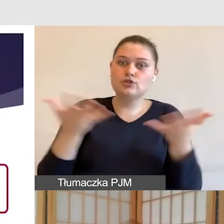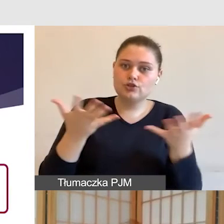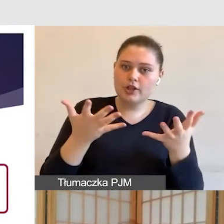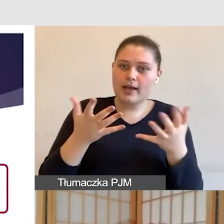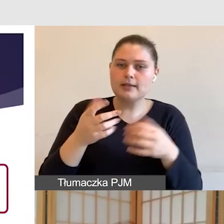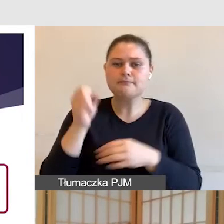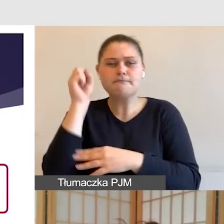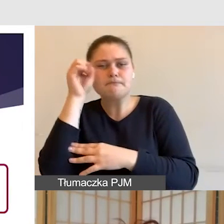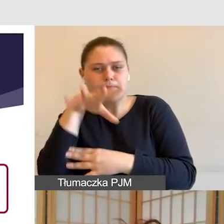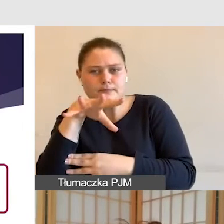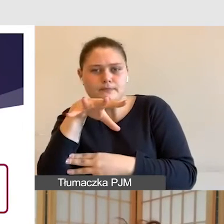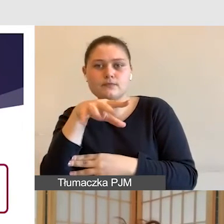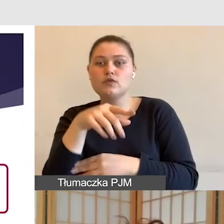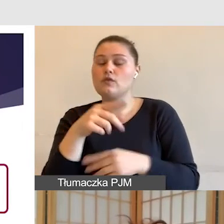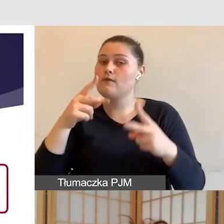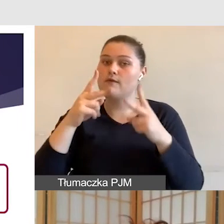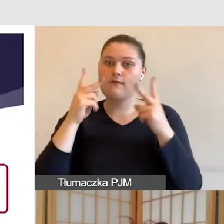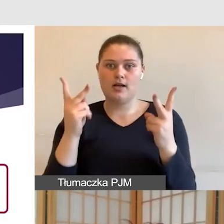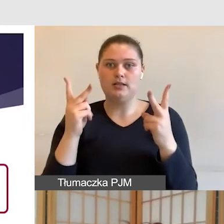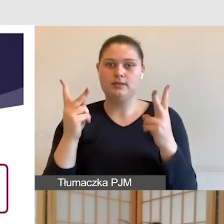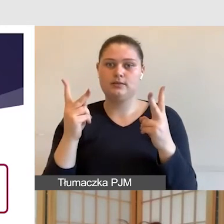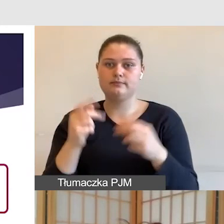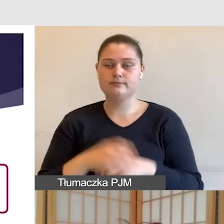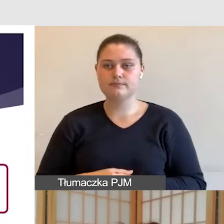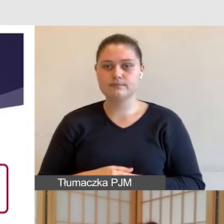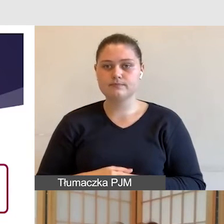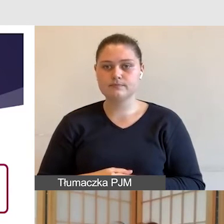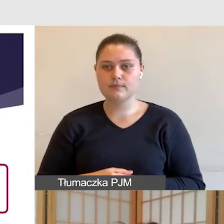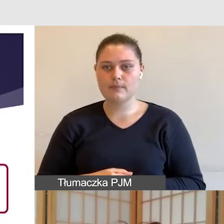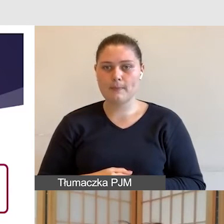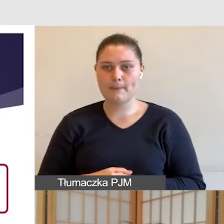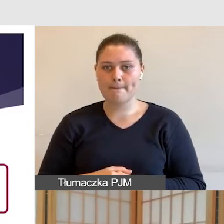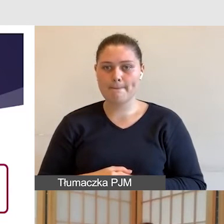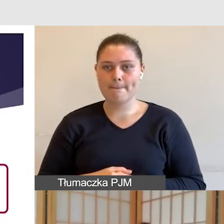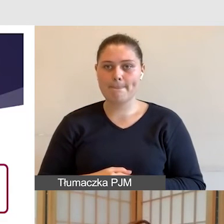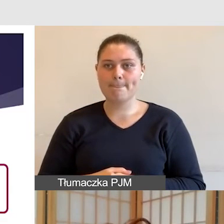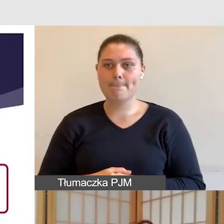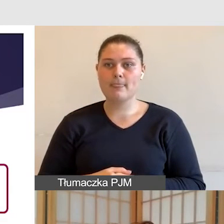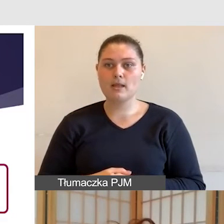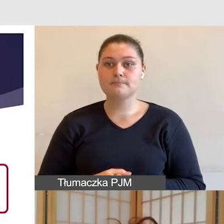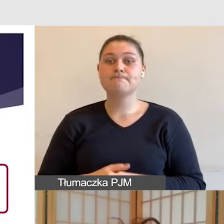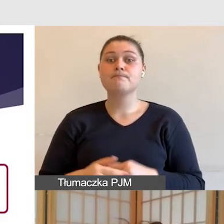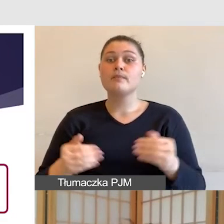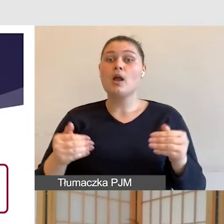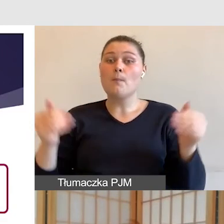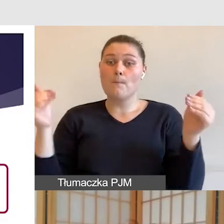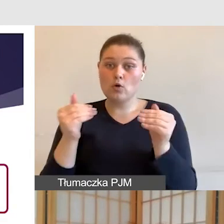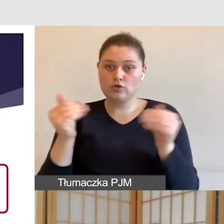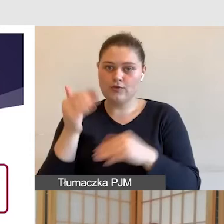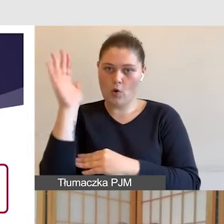kątem jest istotne dla naszych uczestników. Druga sprawa, to możliwość zasłaniania i otwierania okien.